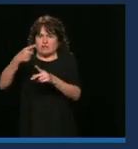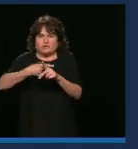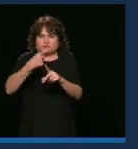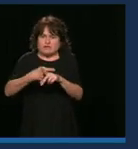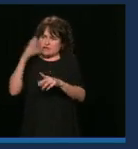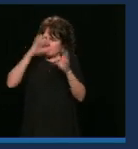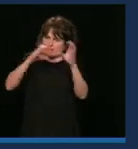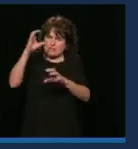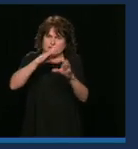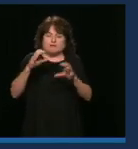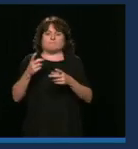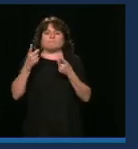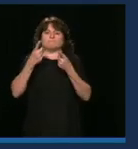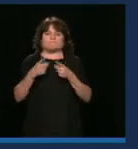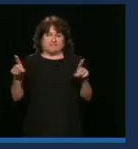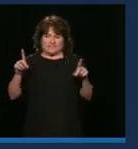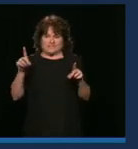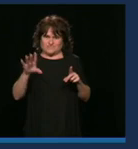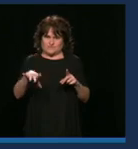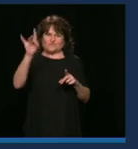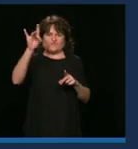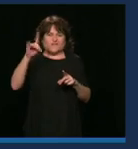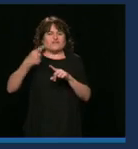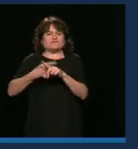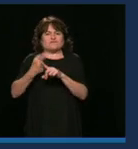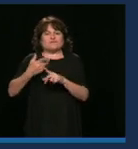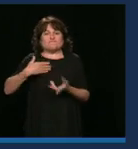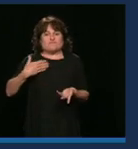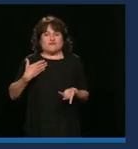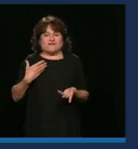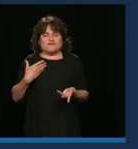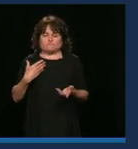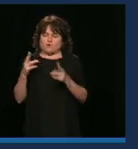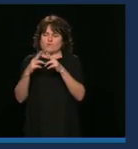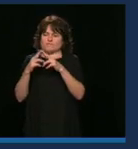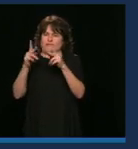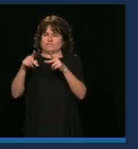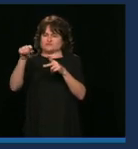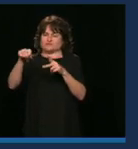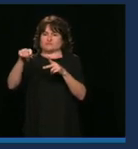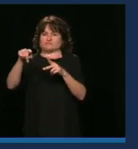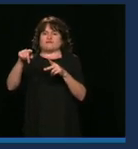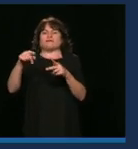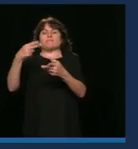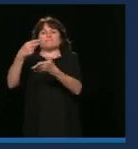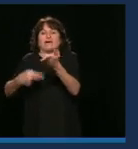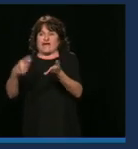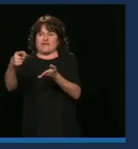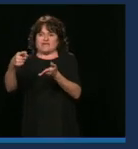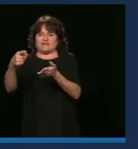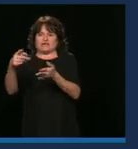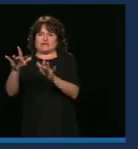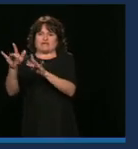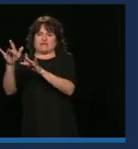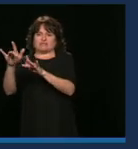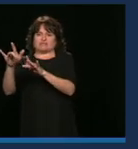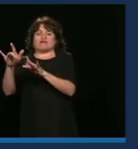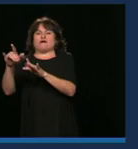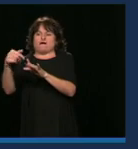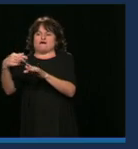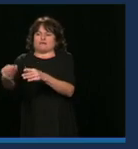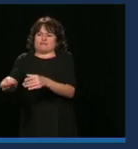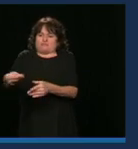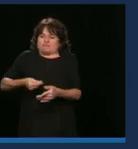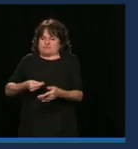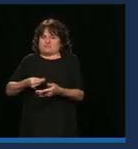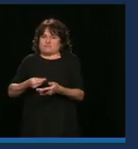m'a permis finalement de trouver le logement, c'est que j'avais une connaissance qui a cédé son bail, qui m'a cédé son bail, parce que sinon, je n